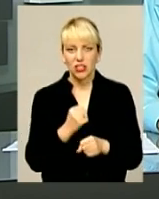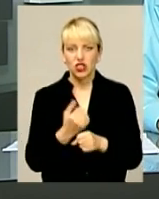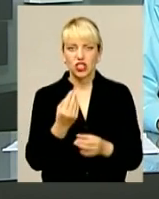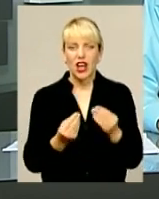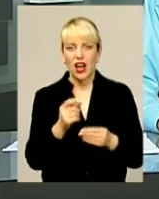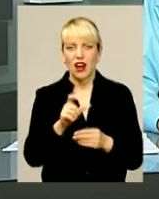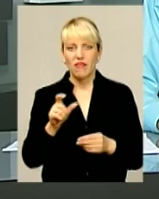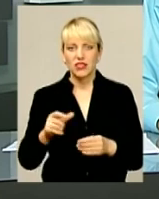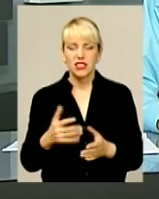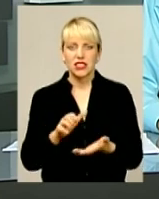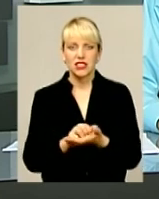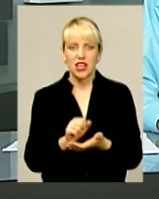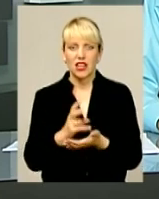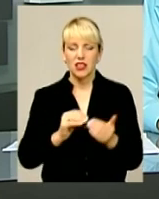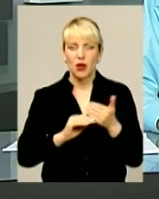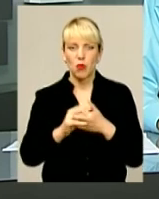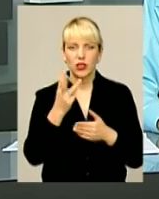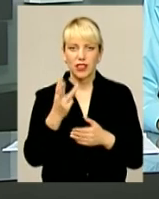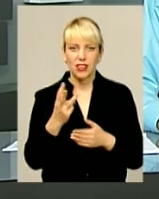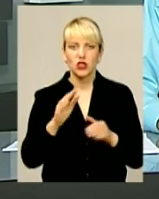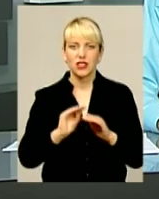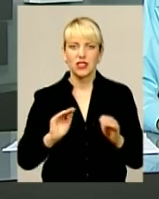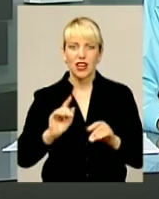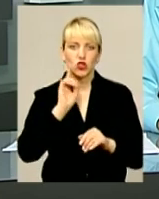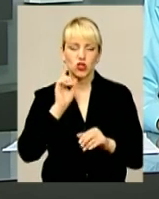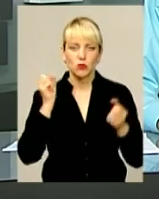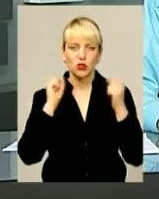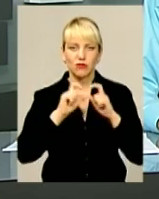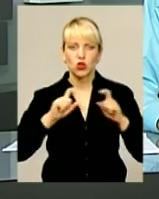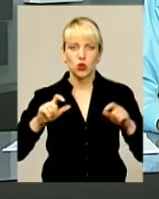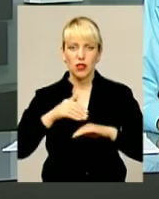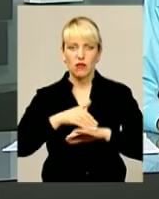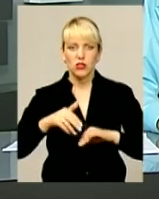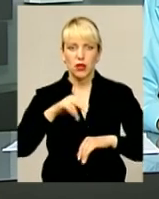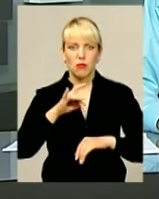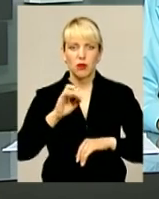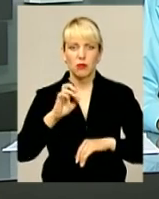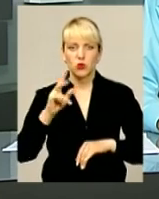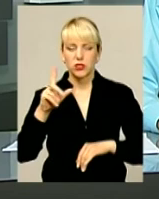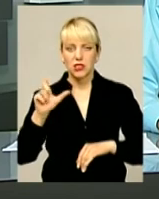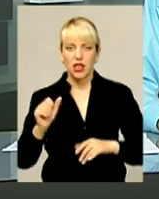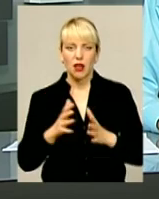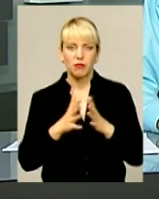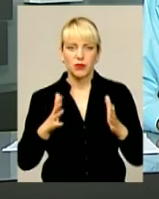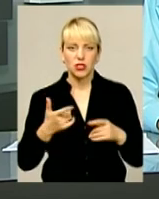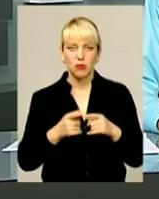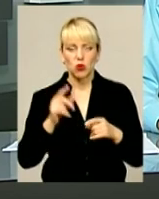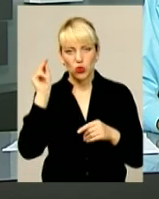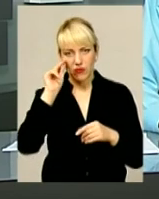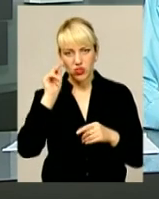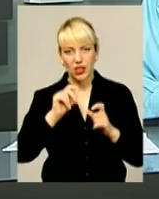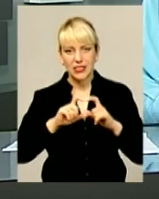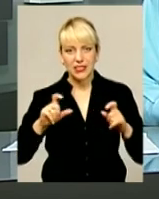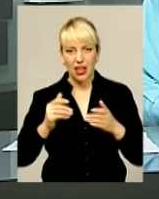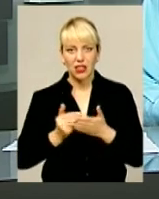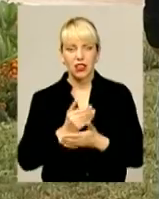відбуваються переважно на полі 3-ї дитячо-юнацької спортивної школи, що на Прибузькій. Більше про новий навчальний заклад – дивіться далі.